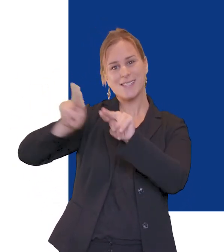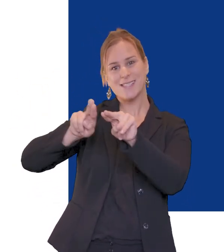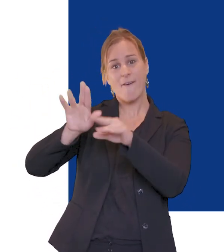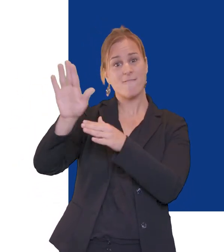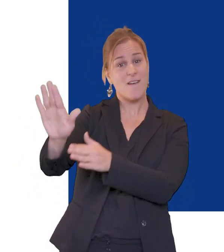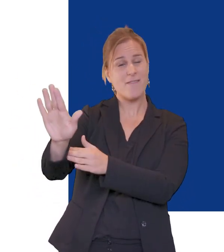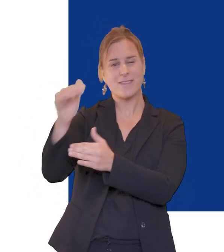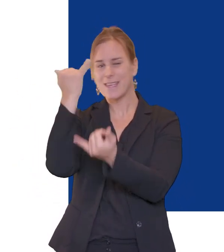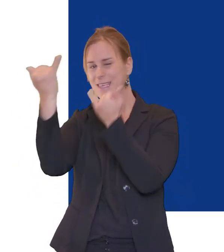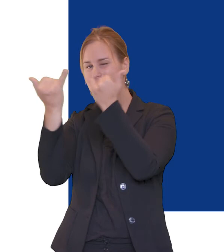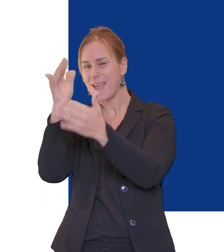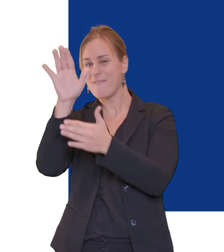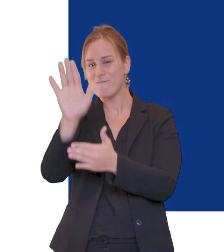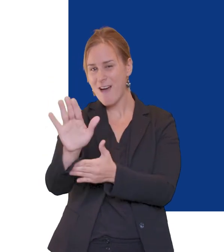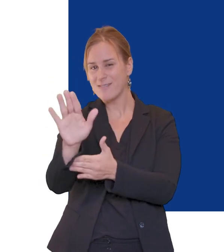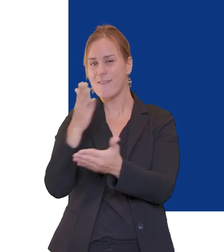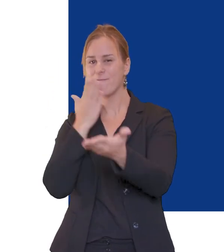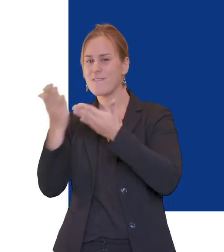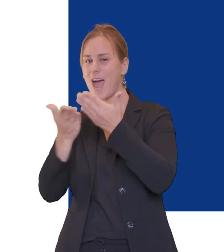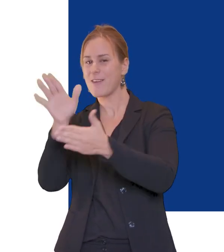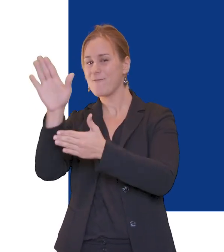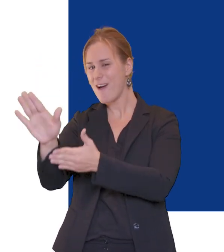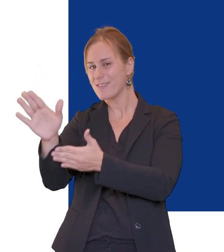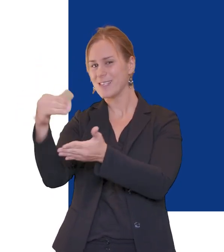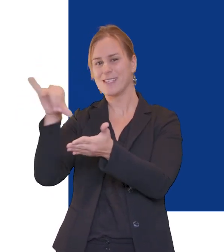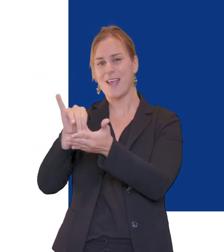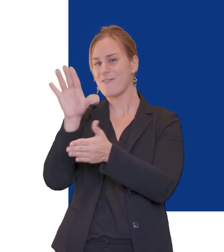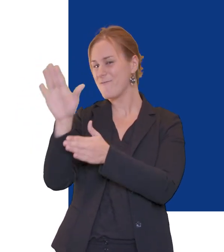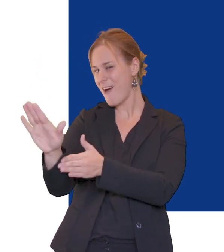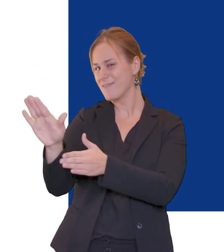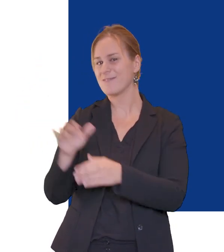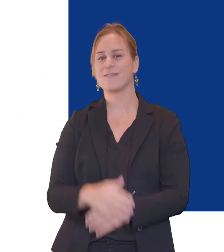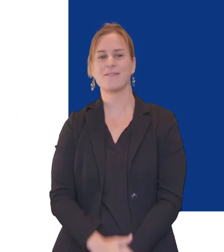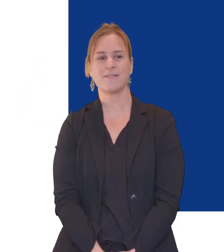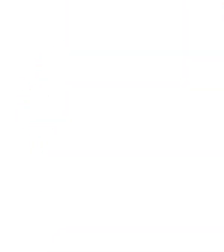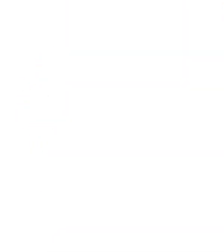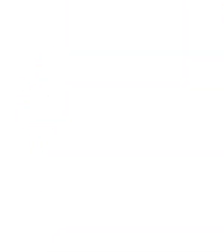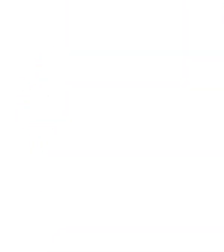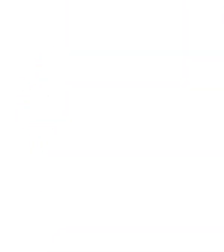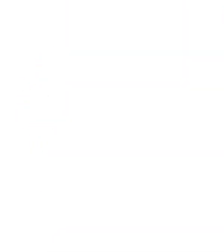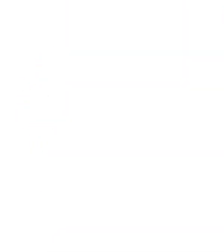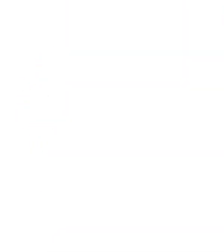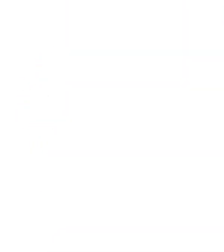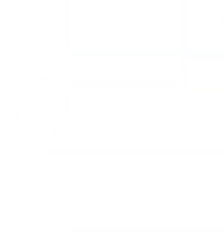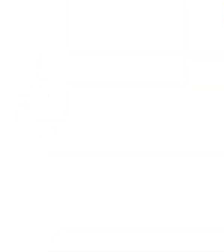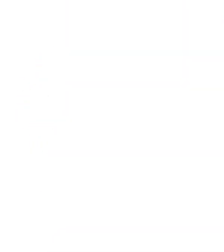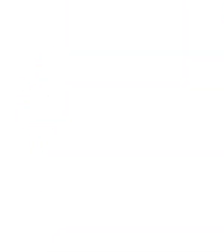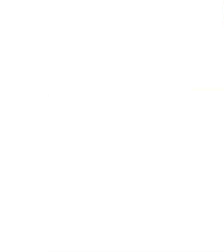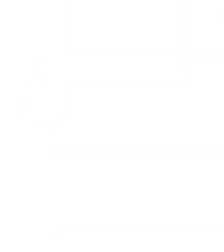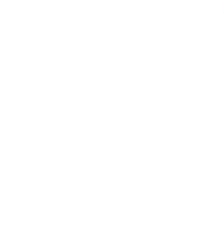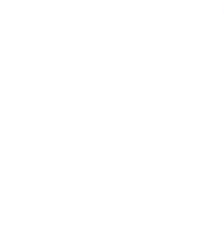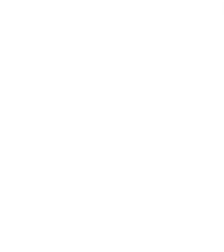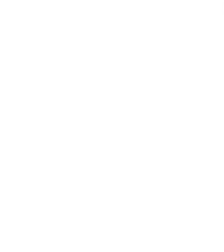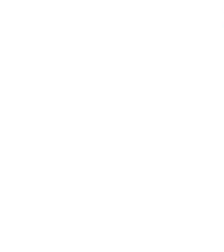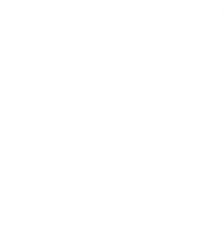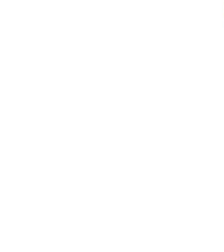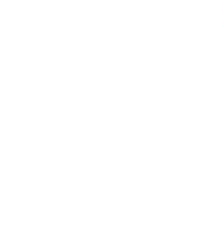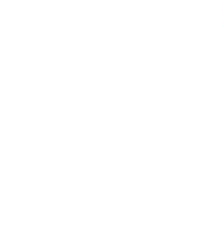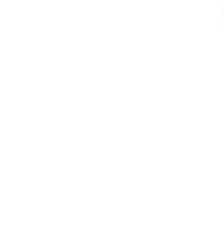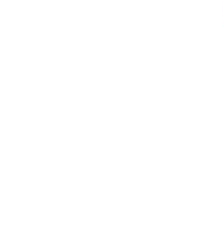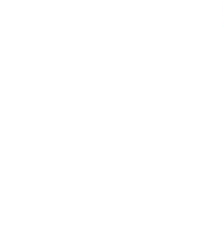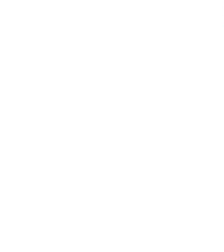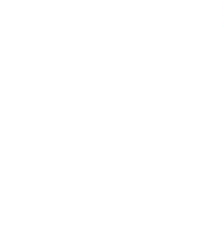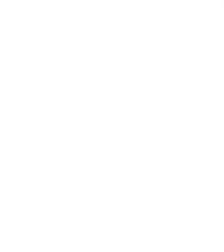jouw ideeën, jouw vragen, jouw stad. TV beantwoordelijk 269